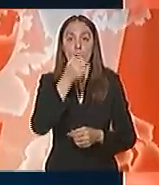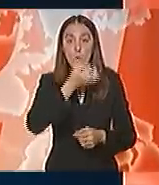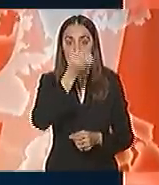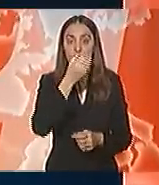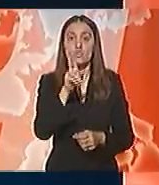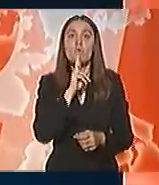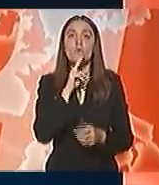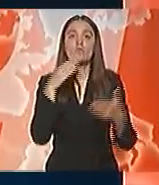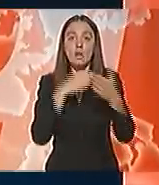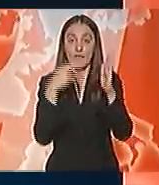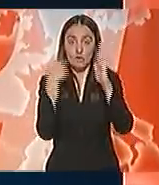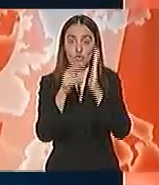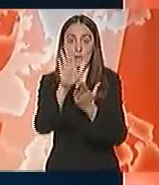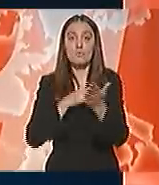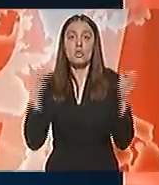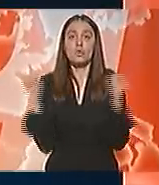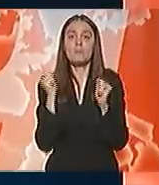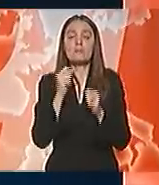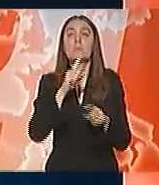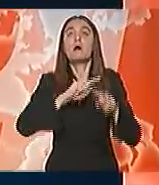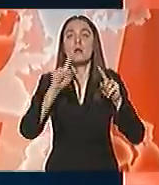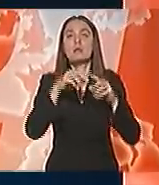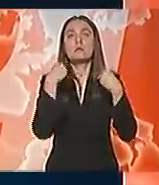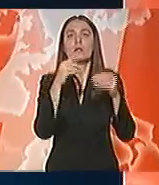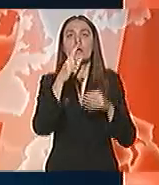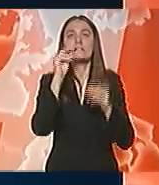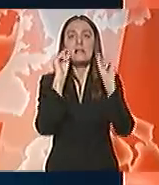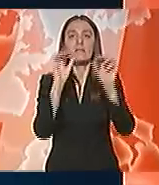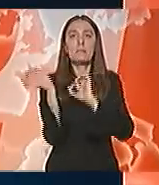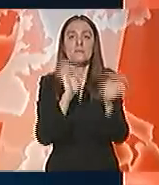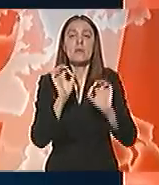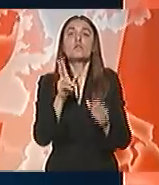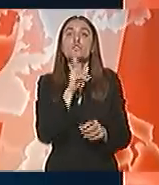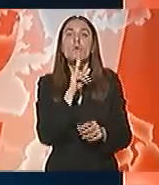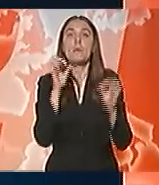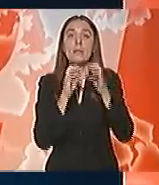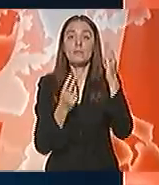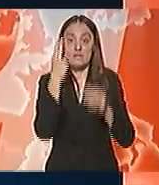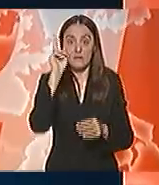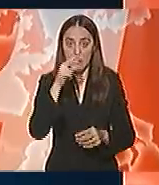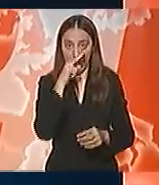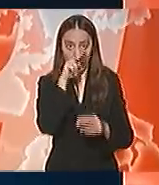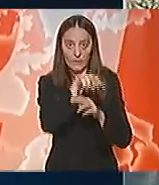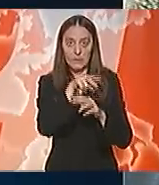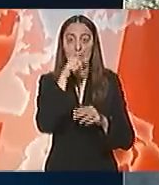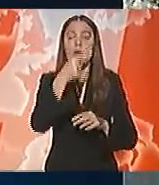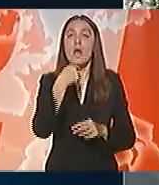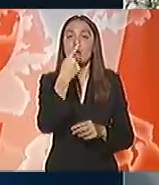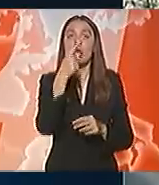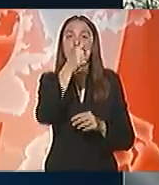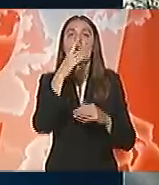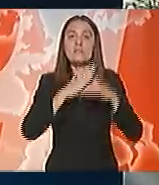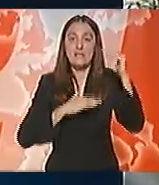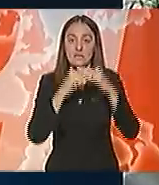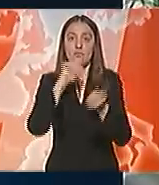izveštaju koji će glavni tužilac početkom decembra obrazlagati pred Savetom bezbednosti, a u koji je B92 imao uvid, navodi se da je Bramerc